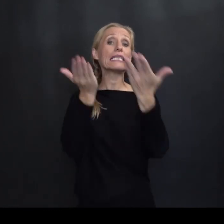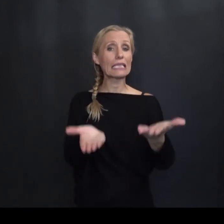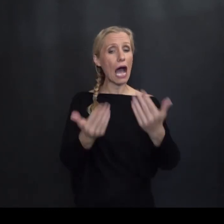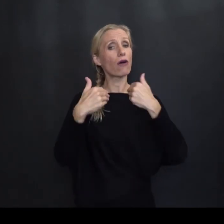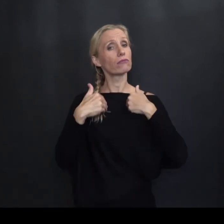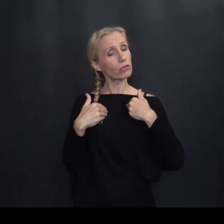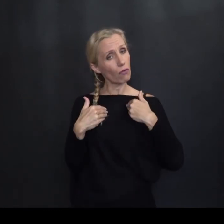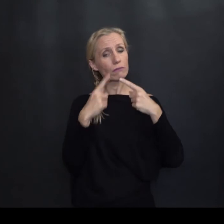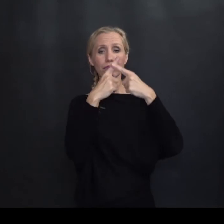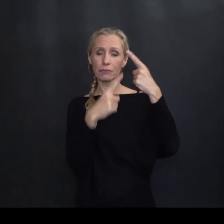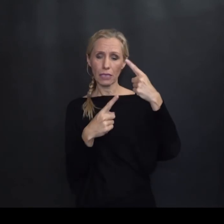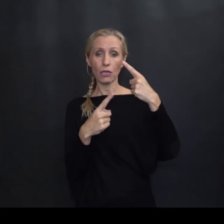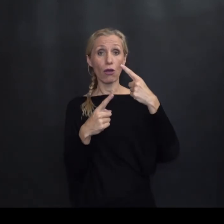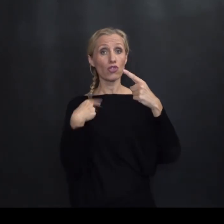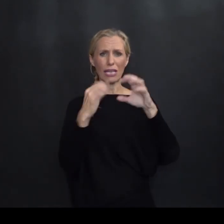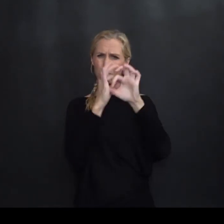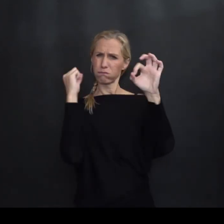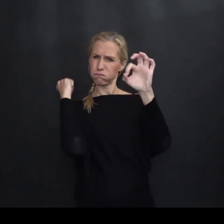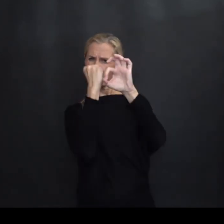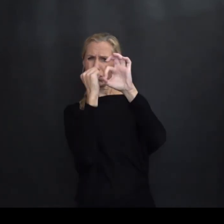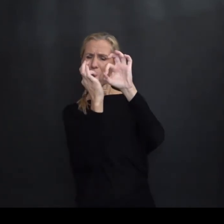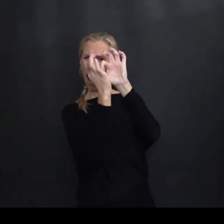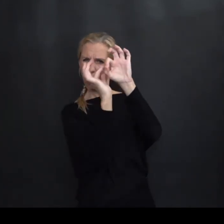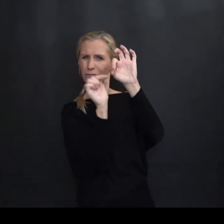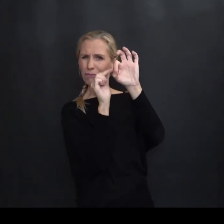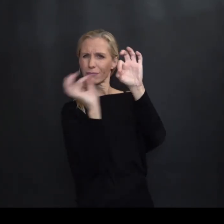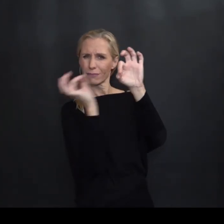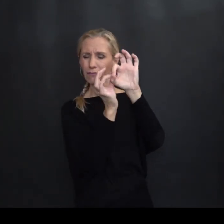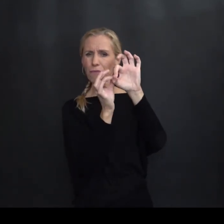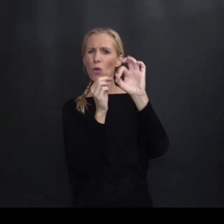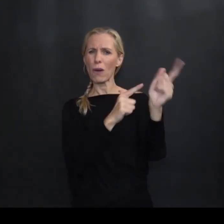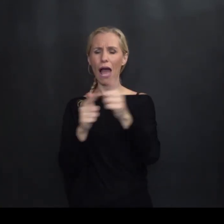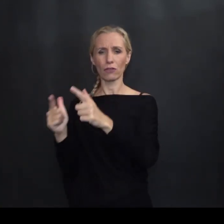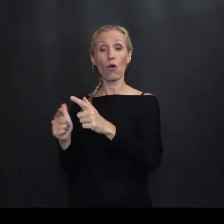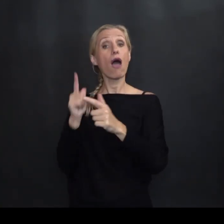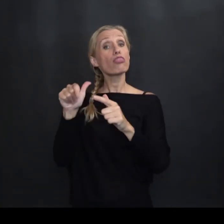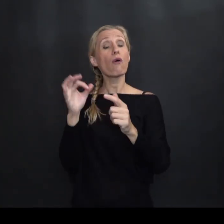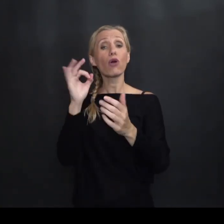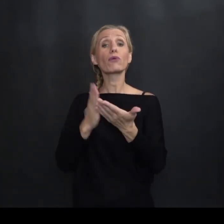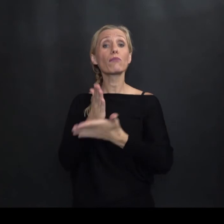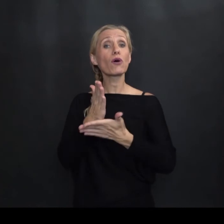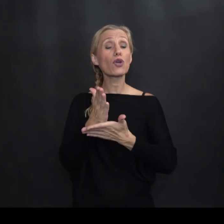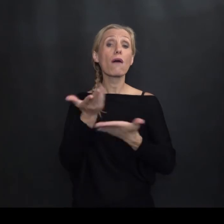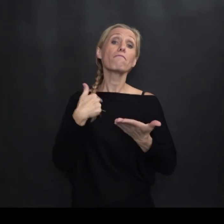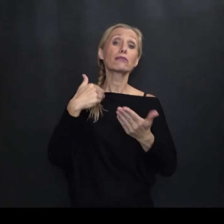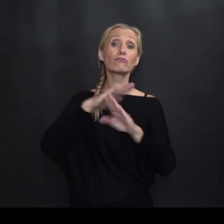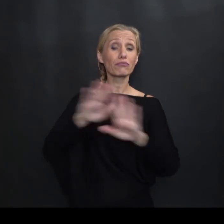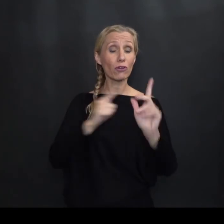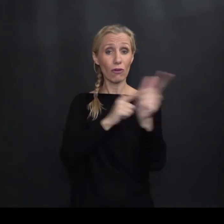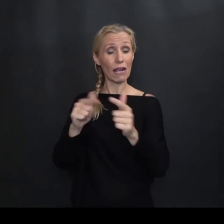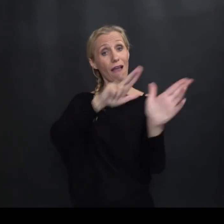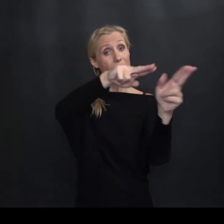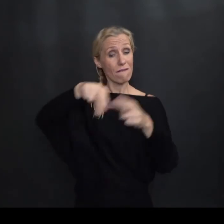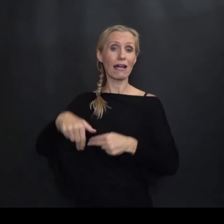svoj obol Čak je bio i Pogođen ispod Međutim Eto dobro je prošao Pa su nam ga Onda transportirali